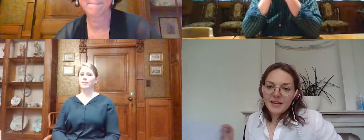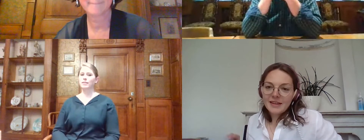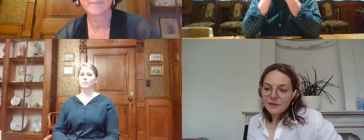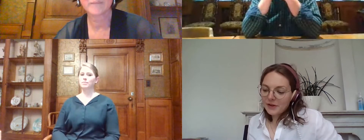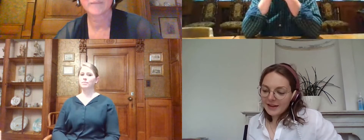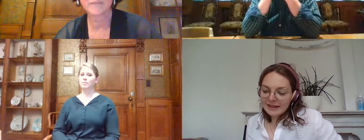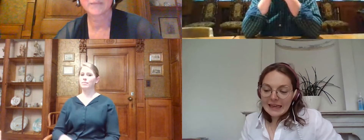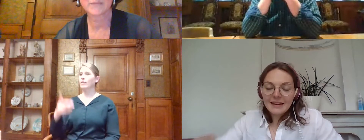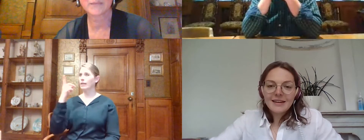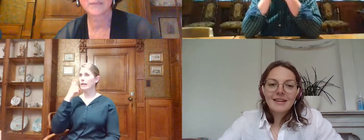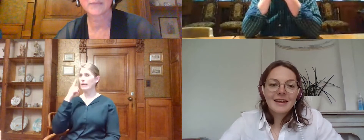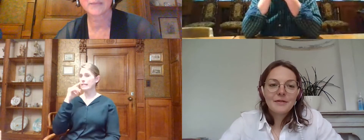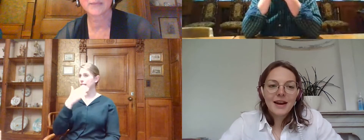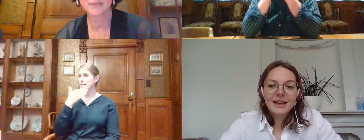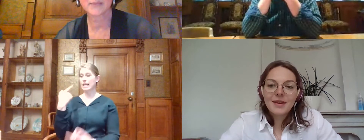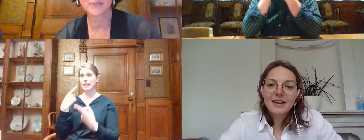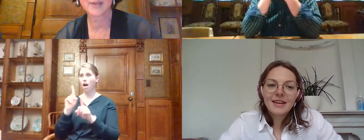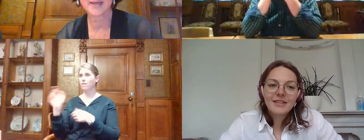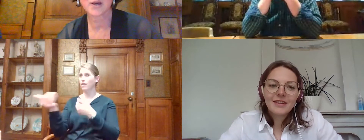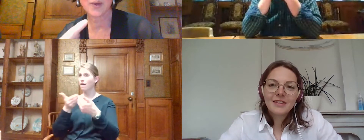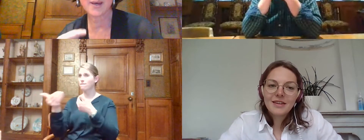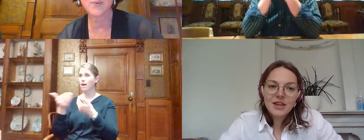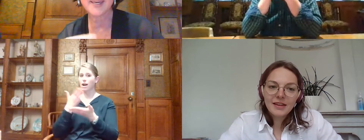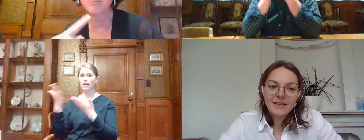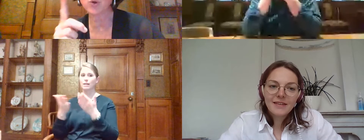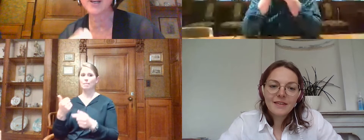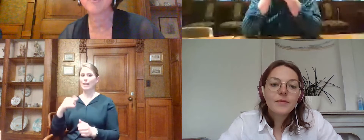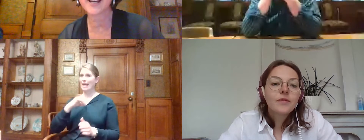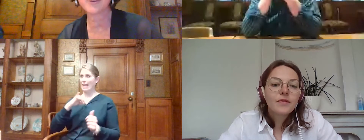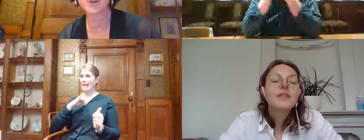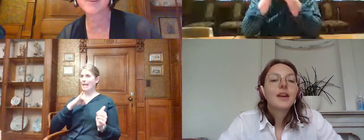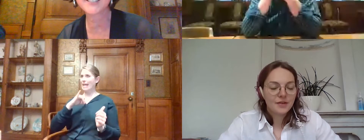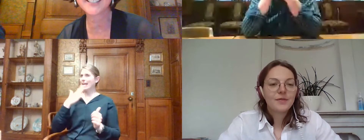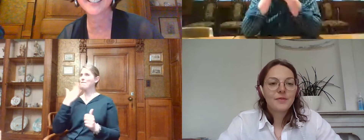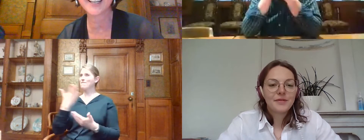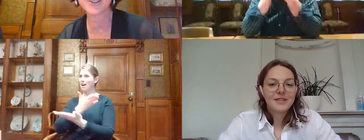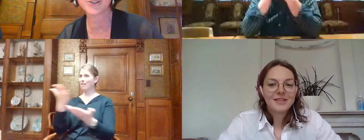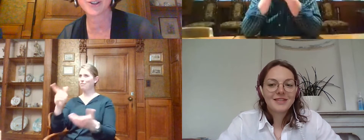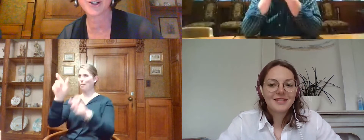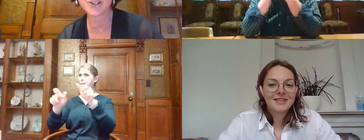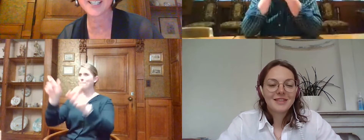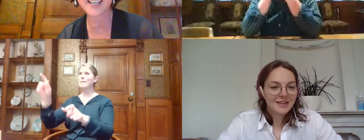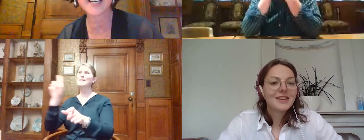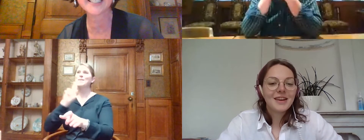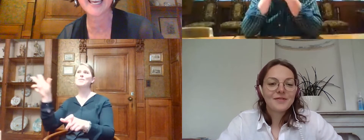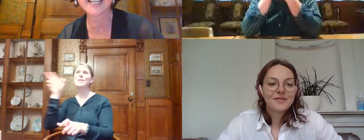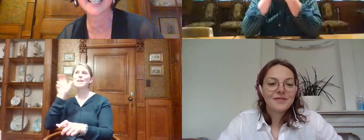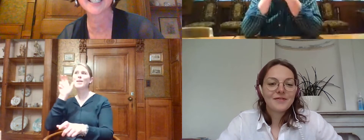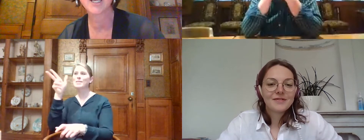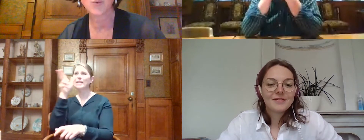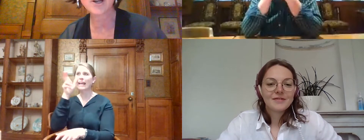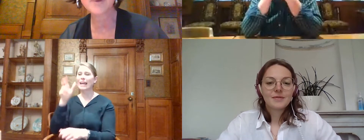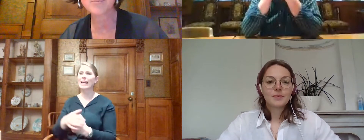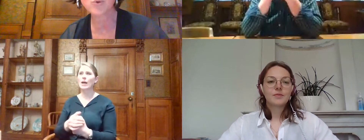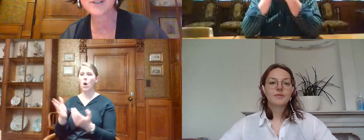Dan zie ik voor de rest geen vragen meer in de chat. Ik een vraag voor de mensen die aan het luisteren en aan het kijken